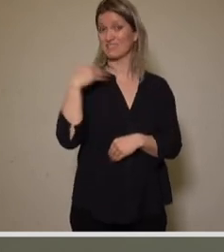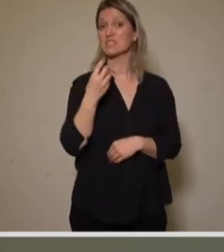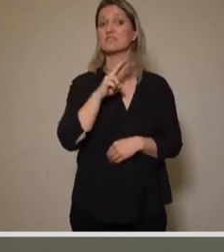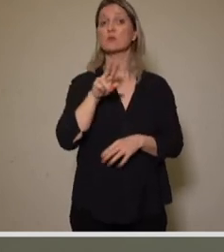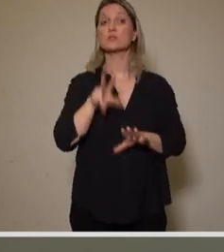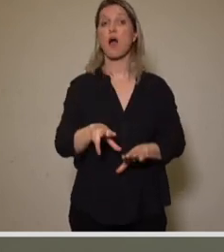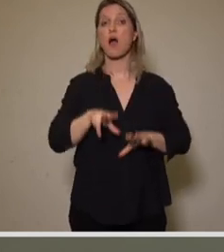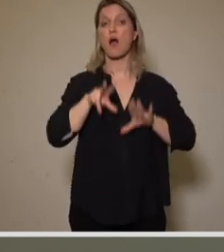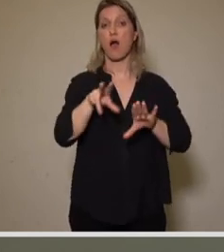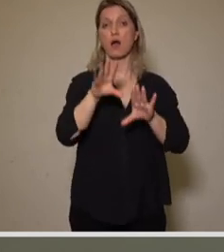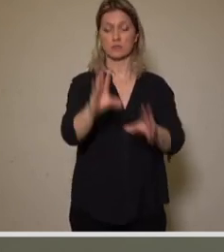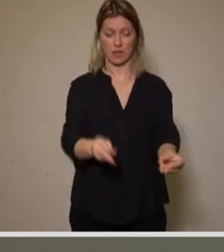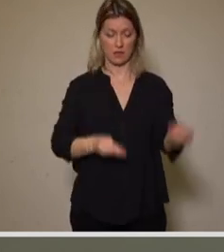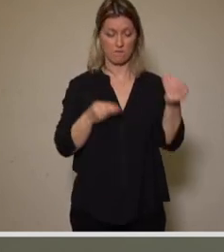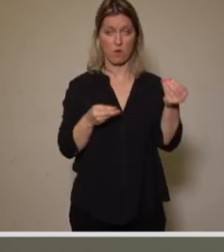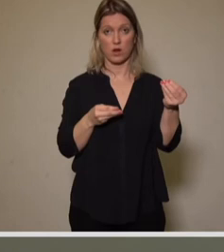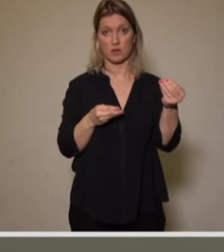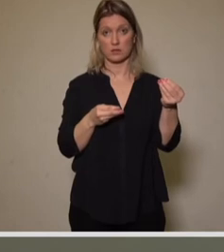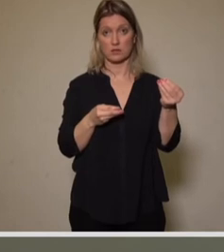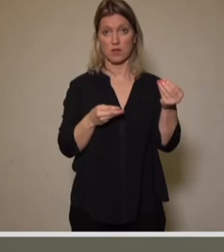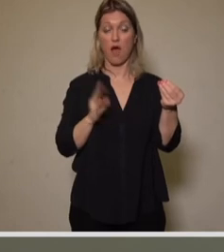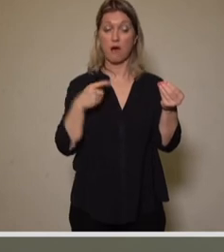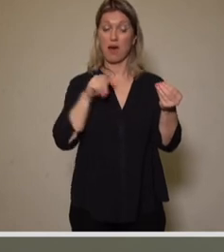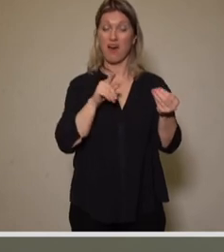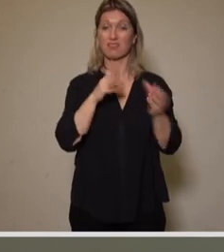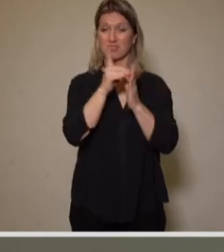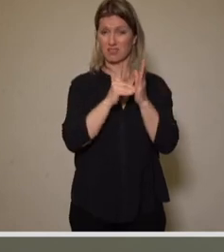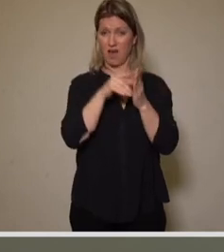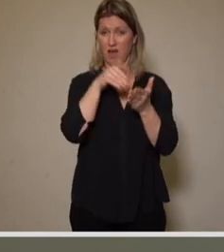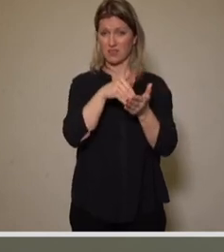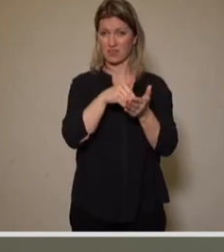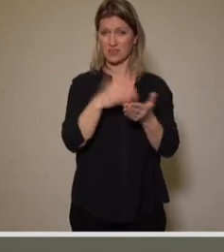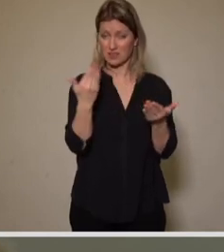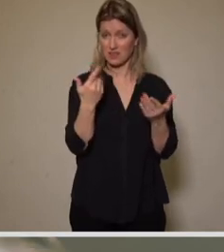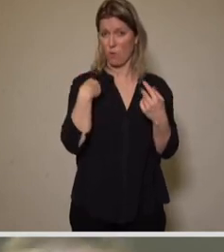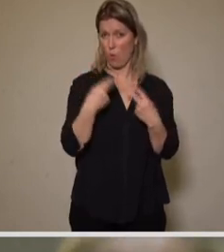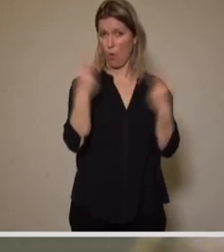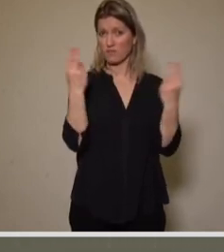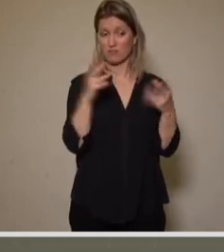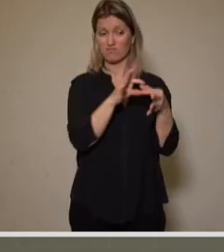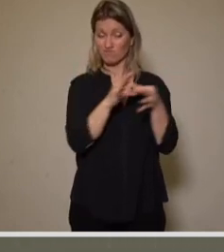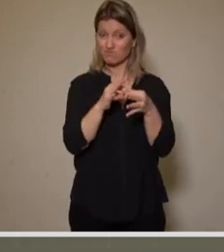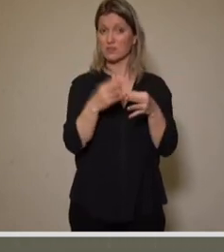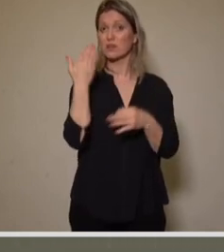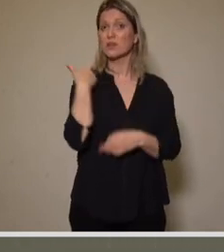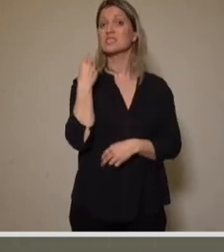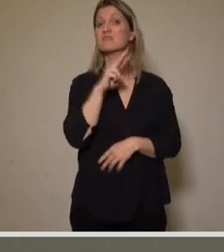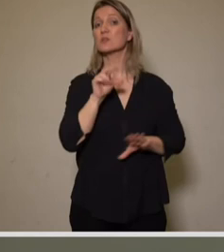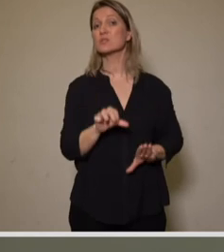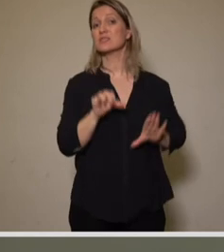vorgelegt worden. Allerdings beziehen sich die Daten, die dann da veröffentlicht wurden, auf das Jahr 2016.